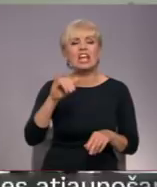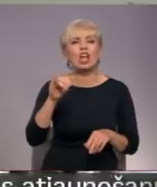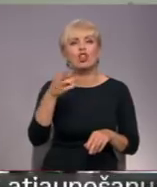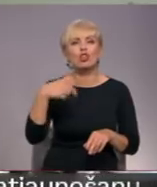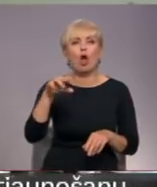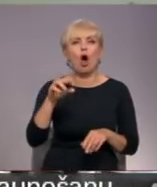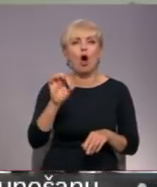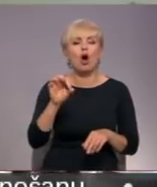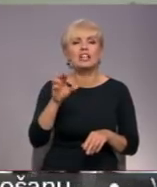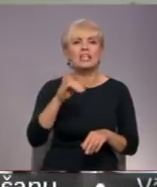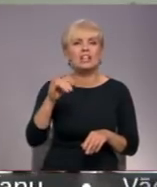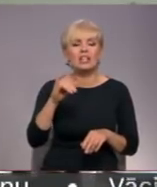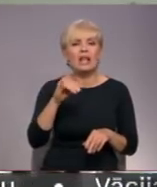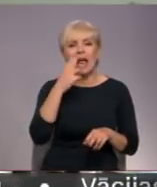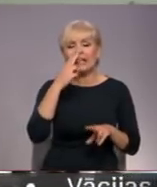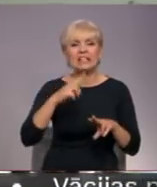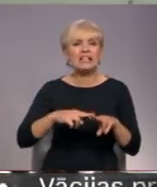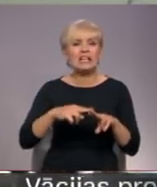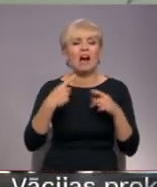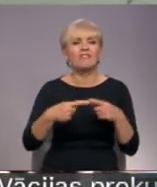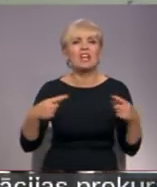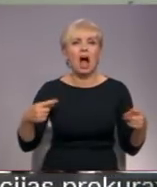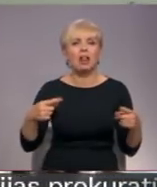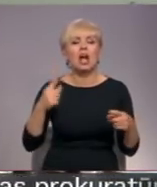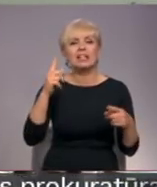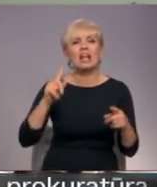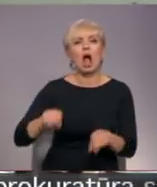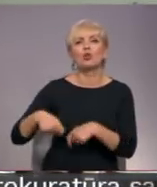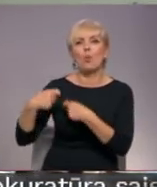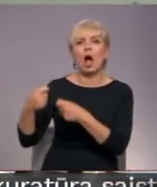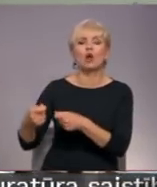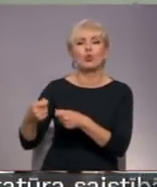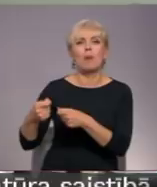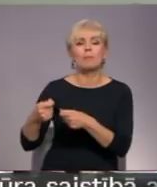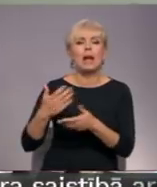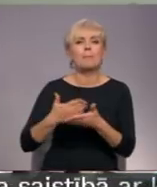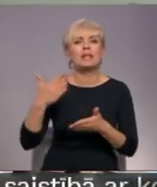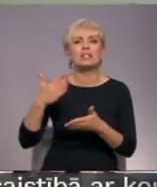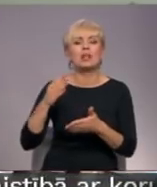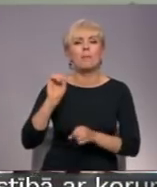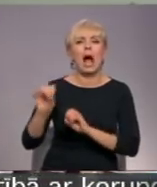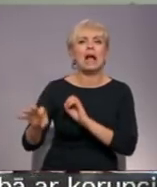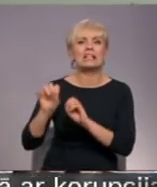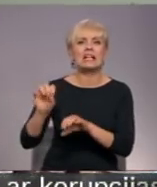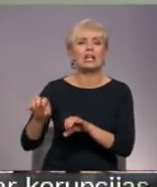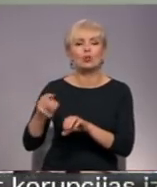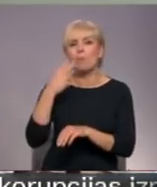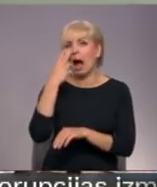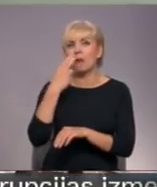ir ļoti indīgi viela, kas ir nododami tikai un vienīgi bīstamo atkritumu apsaimniekošanas